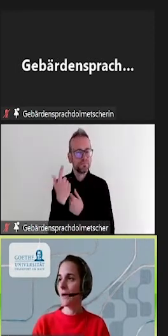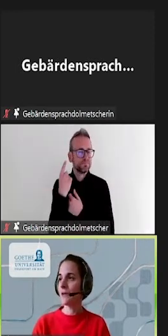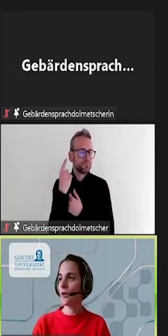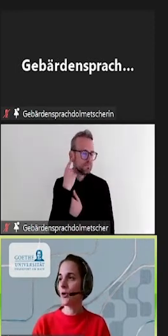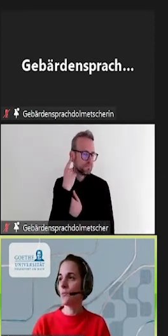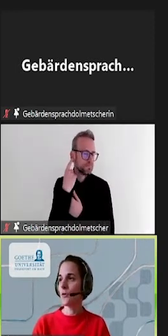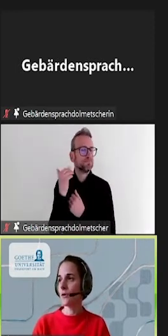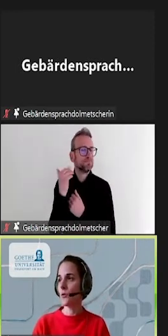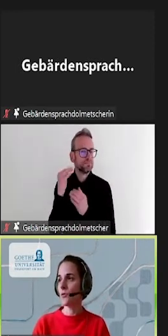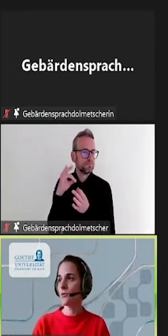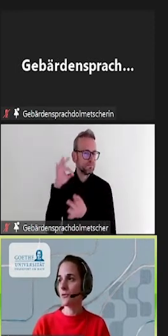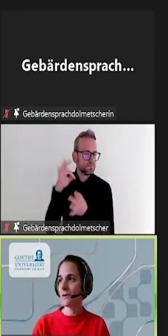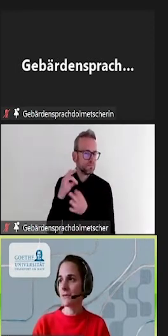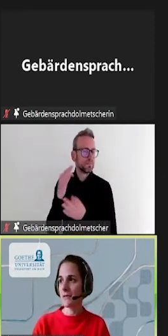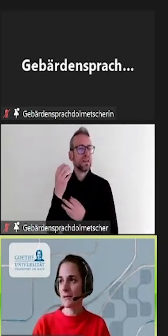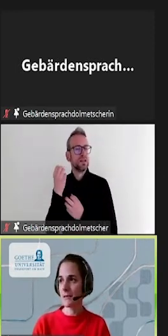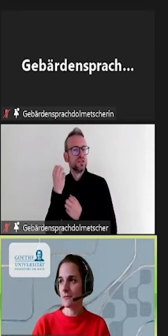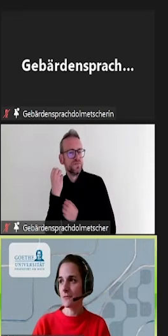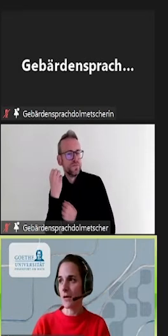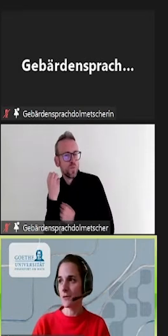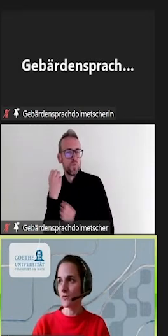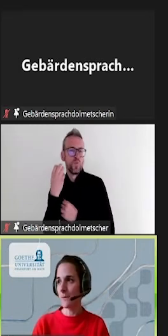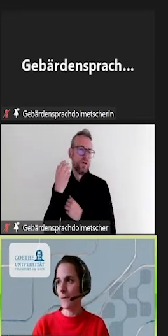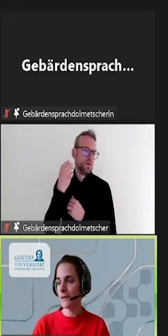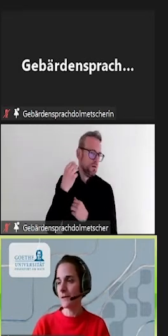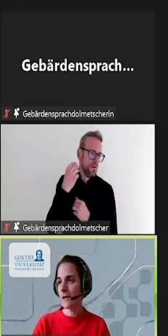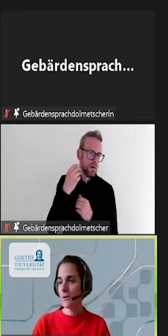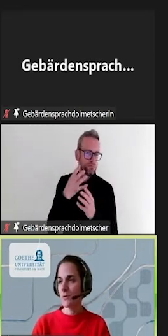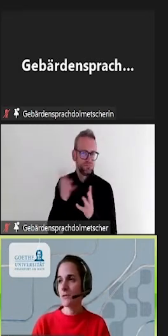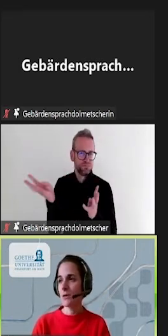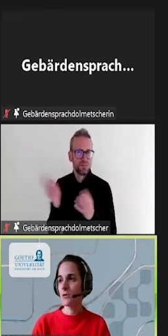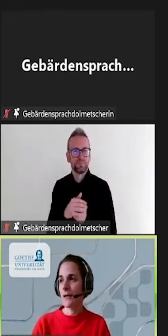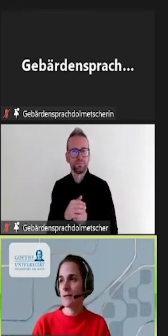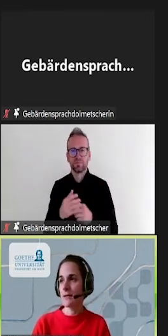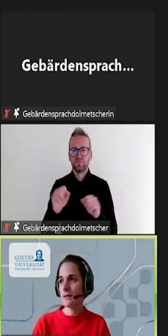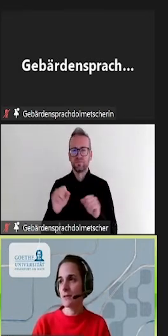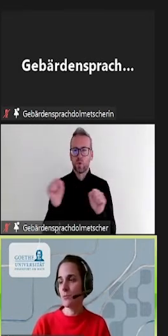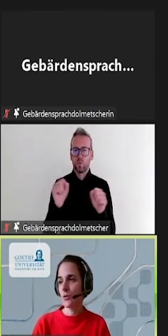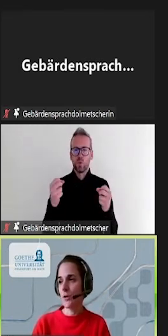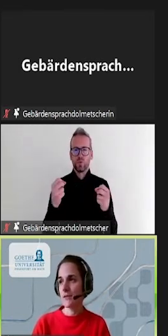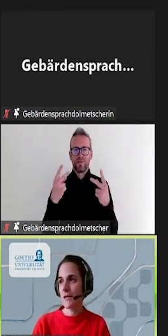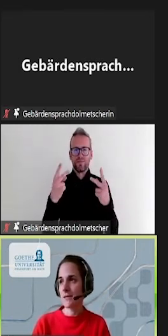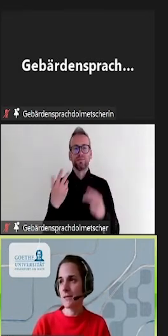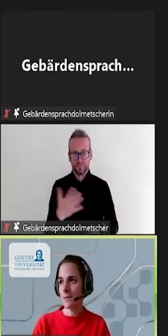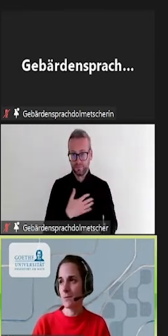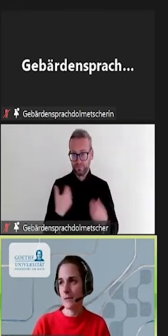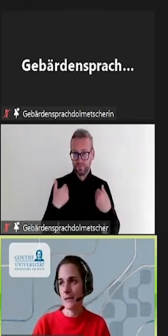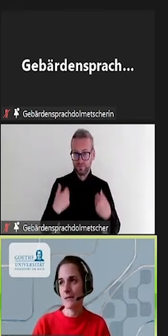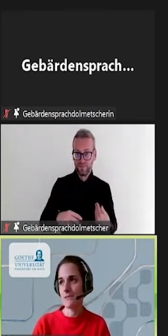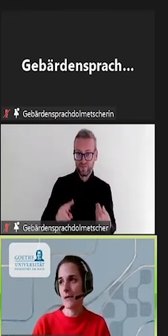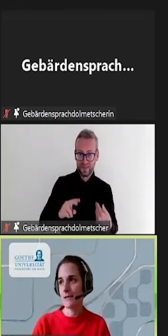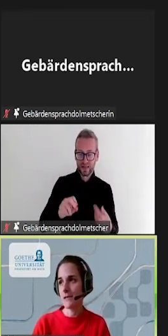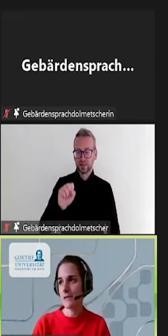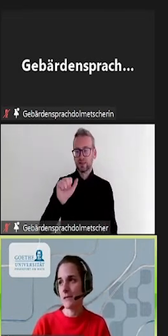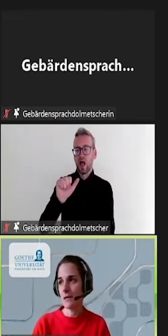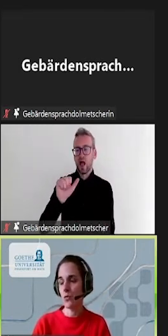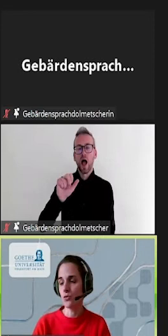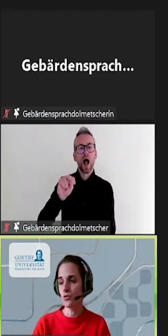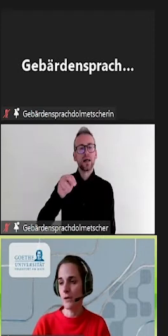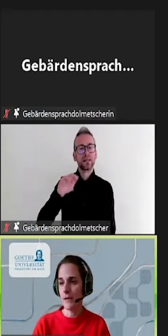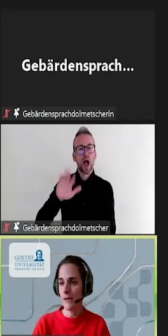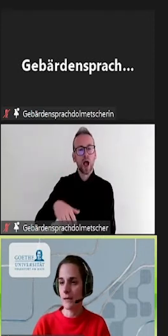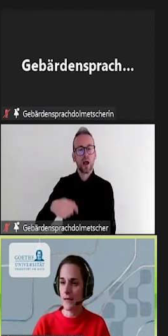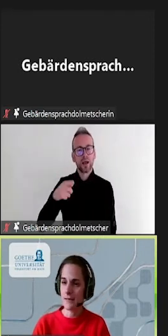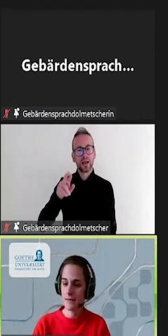Wir beide kommen von der Goethe-Universität Frankfurt am Main und sind auch Teil des Projekts Hessen-Hub-Netzwerk Digitale